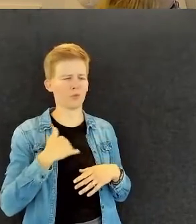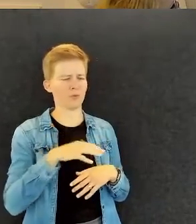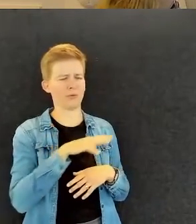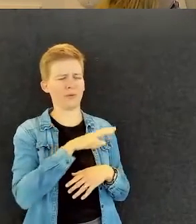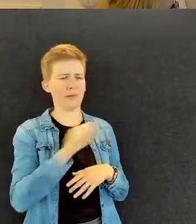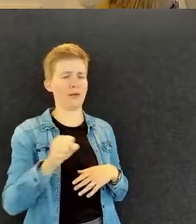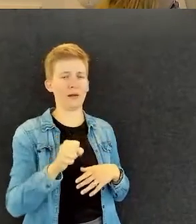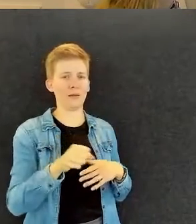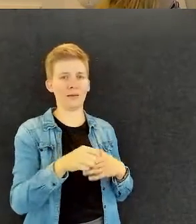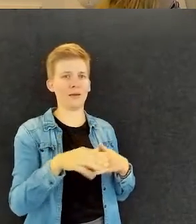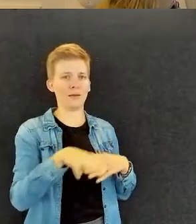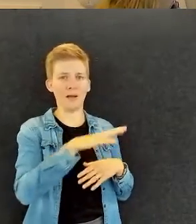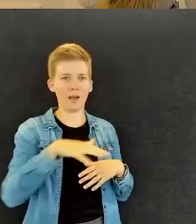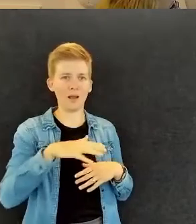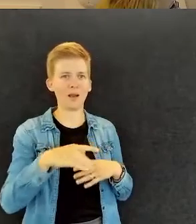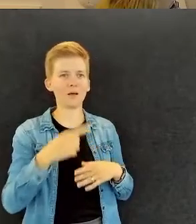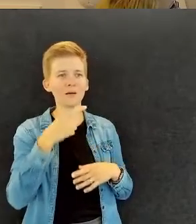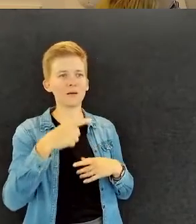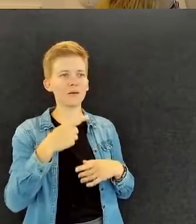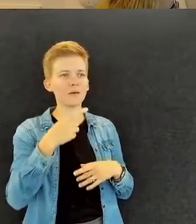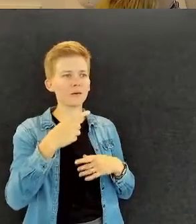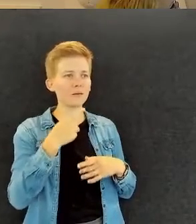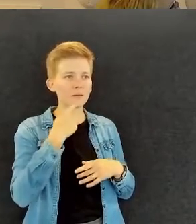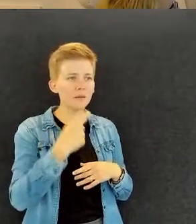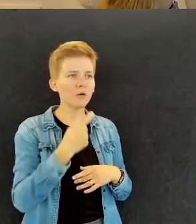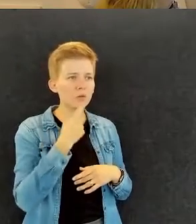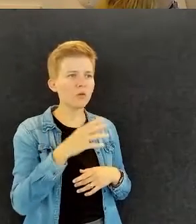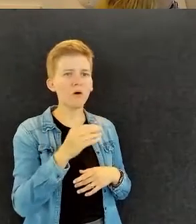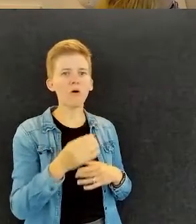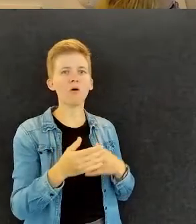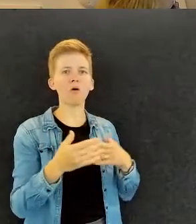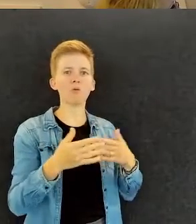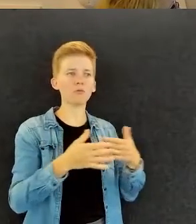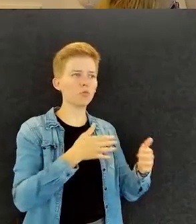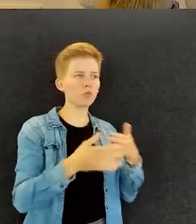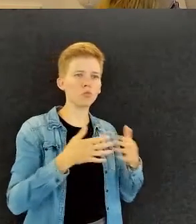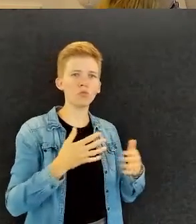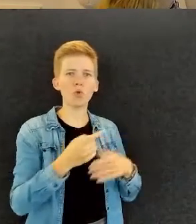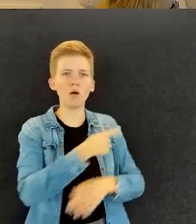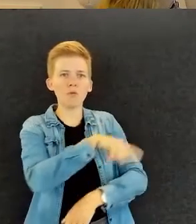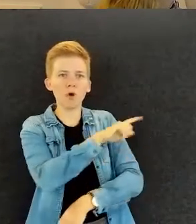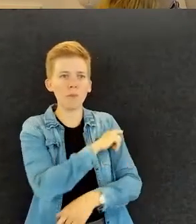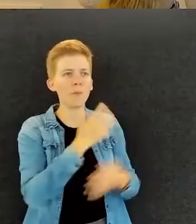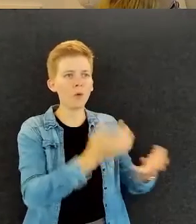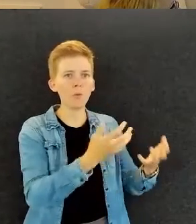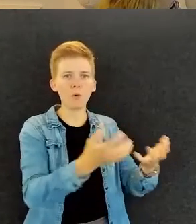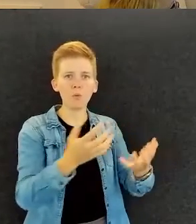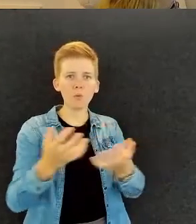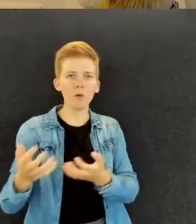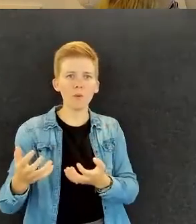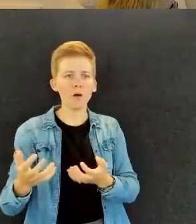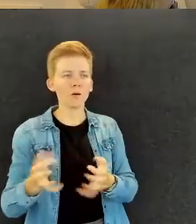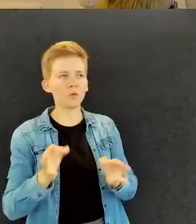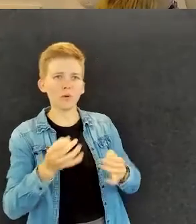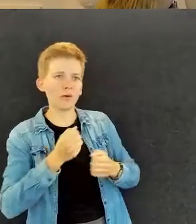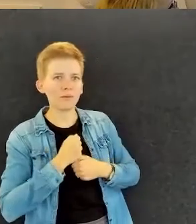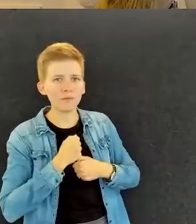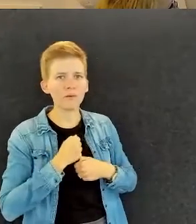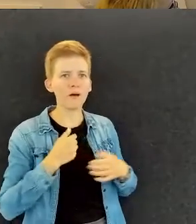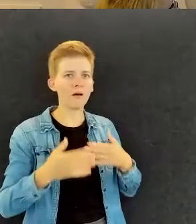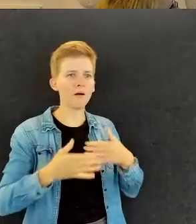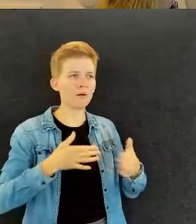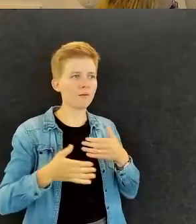toivomapulasta ja siitä, että saa jengiä duuniin, niin mä vähän niin kuin vinkkaasin sillä tavalla, että